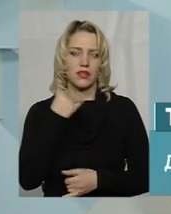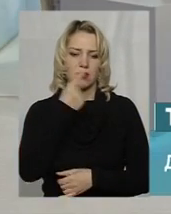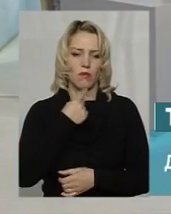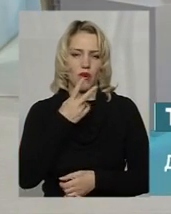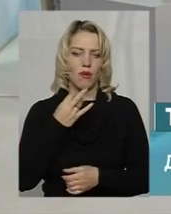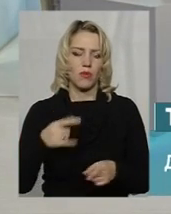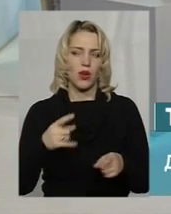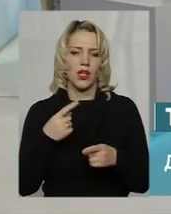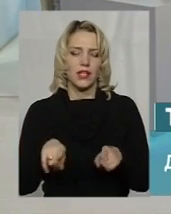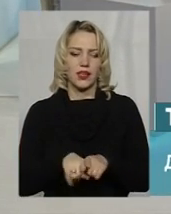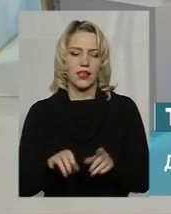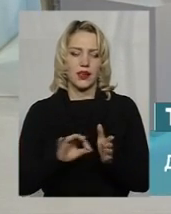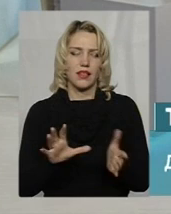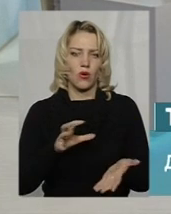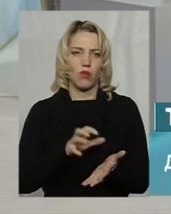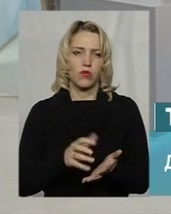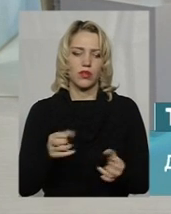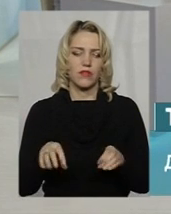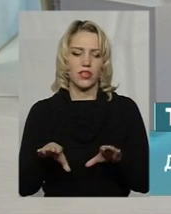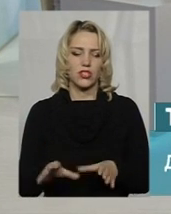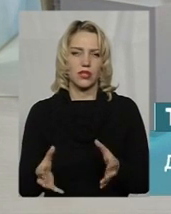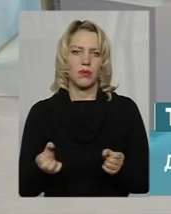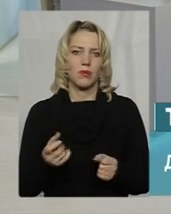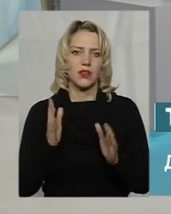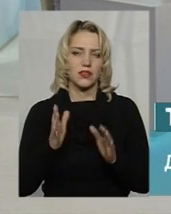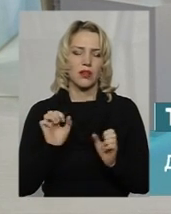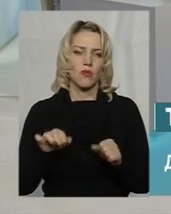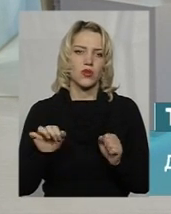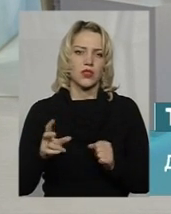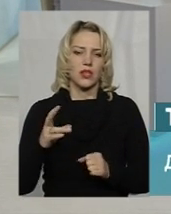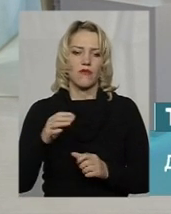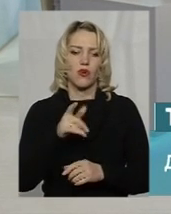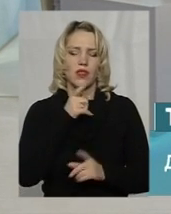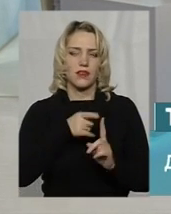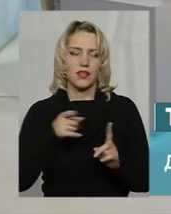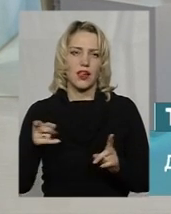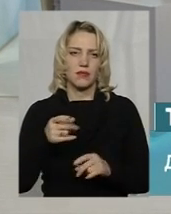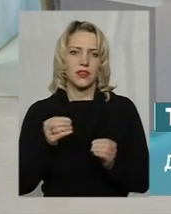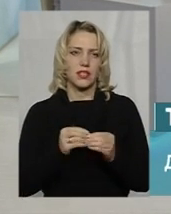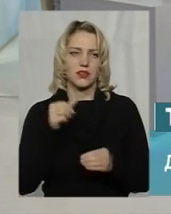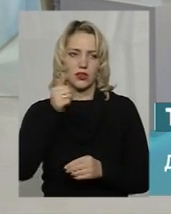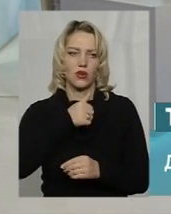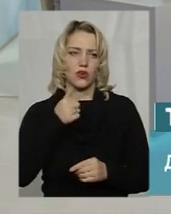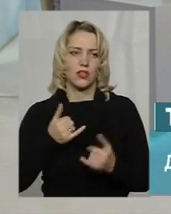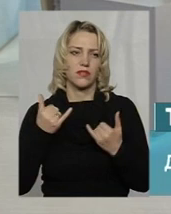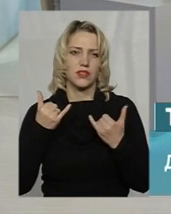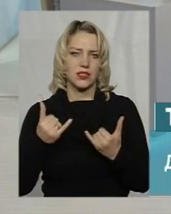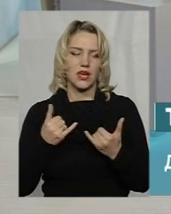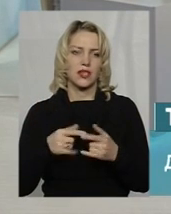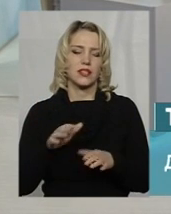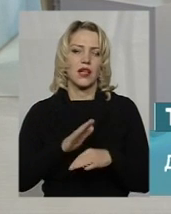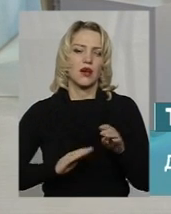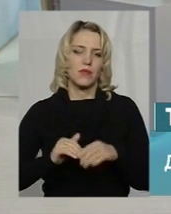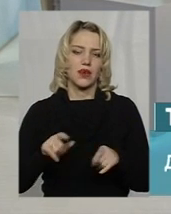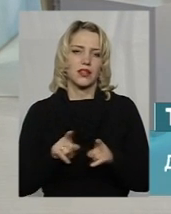таких енергоблоків рішення приймається про можливу понадпроектну роботу терміном на 10 років. Тобто зараз практика